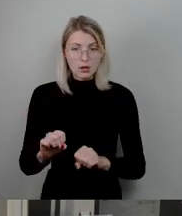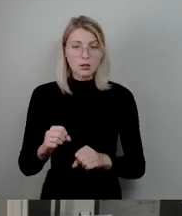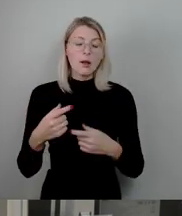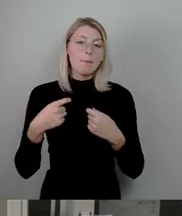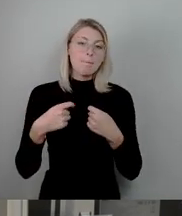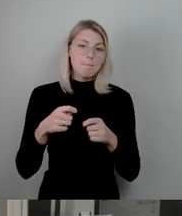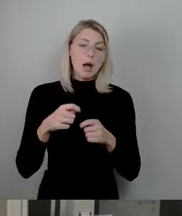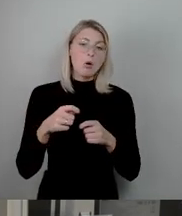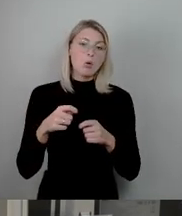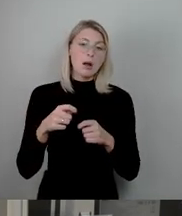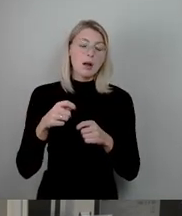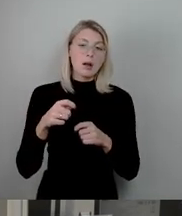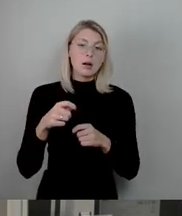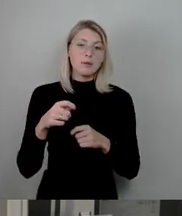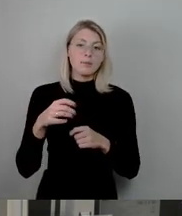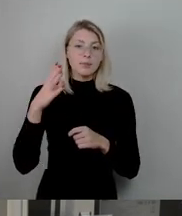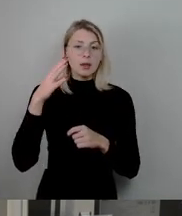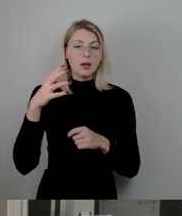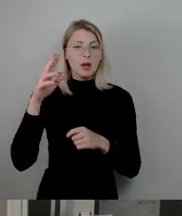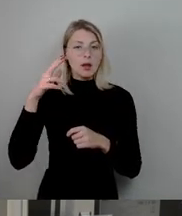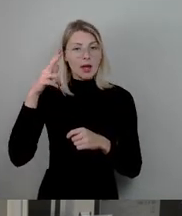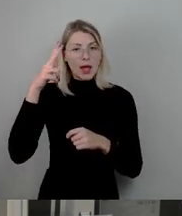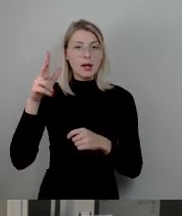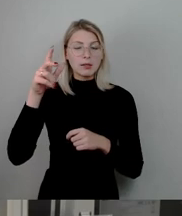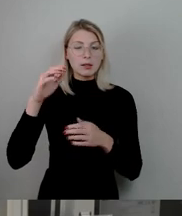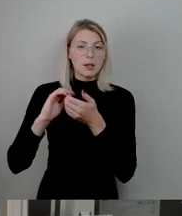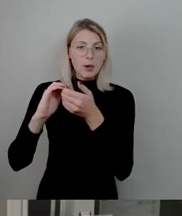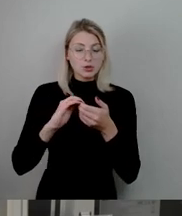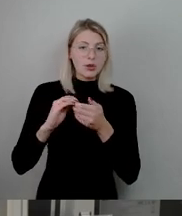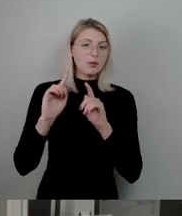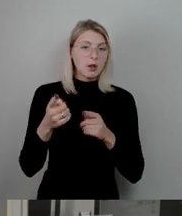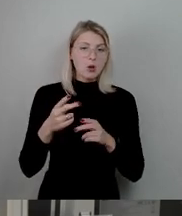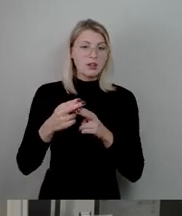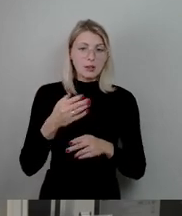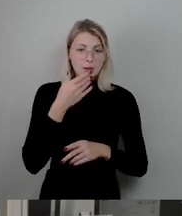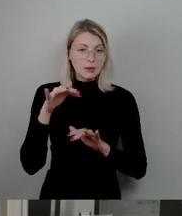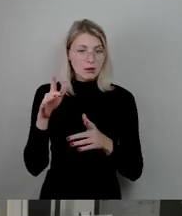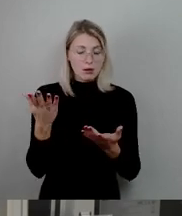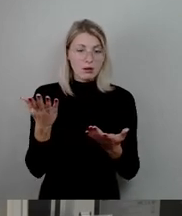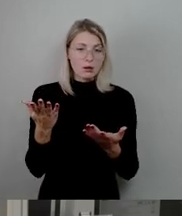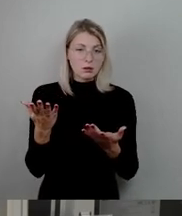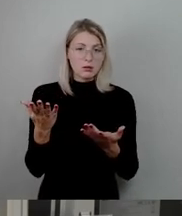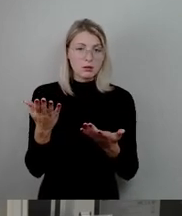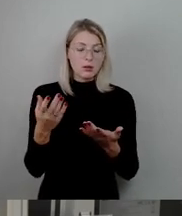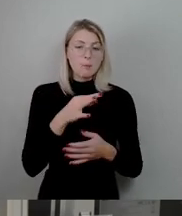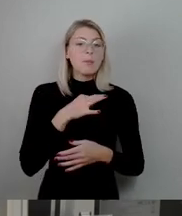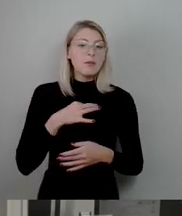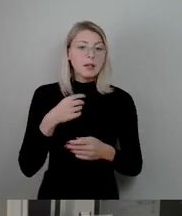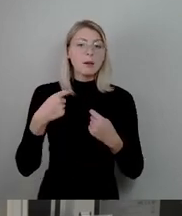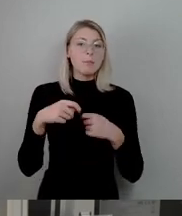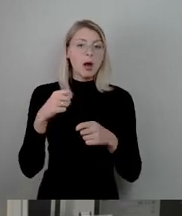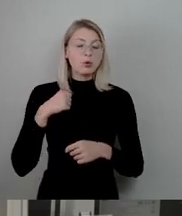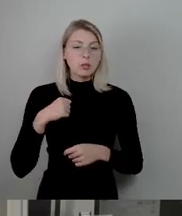Bauherrengemeinschaften fällt zum Beispiel keine Krendite an, die noch Projekte, also private Bauträger eben natürlich erwirtschaften